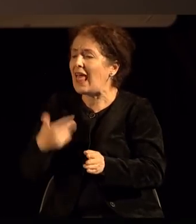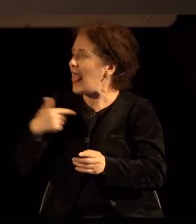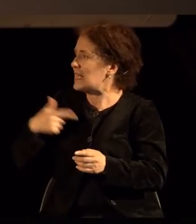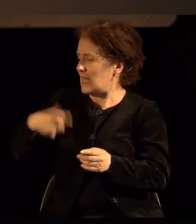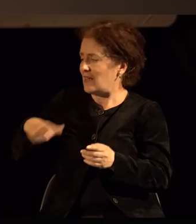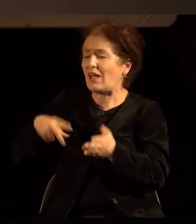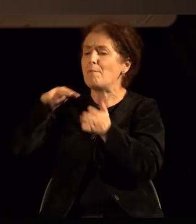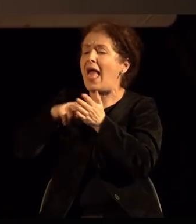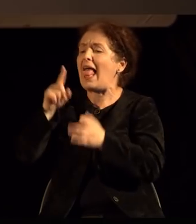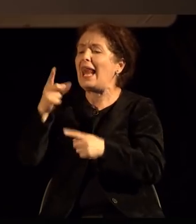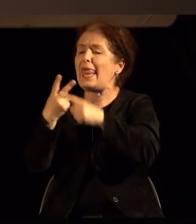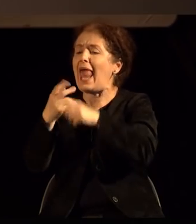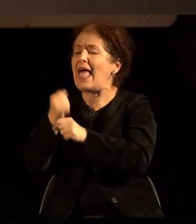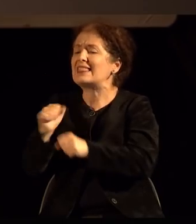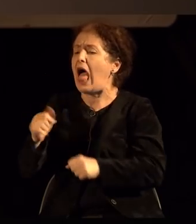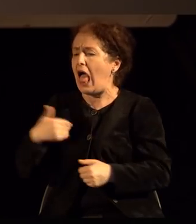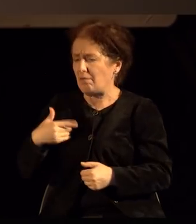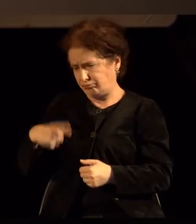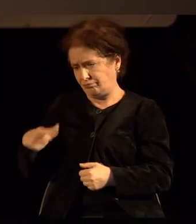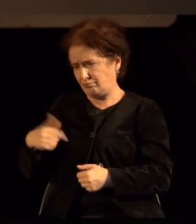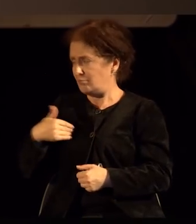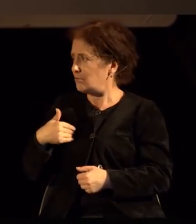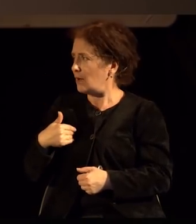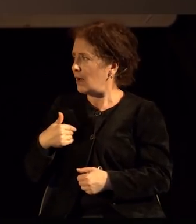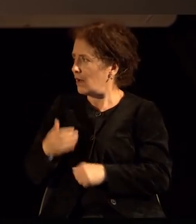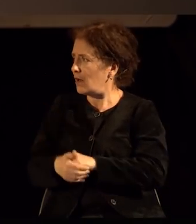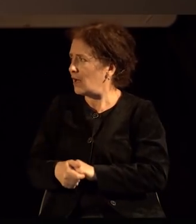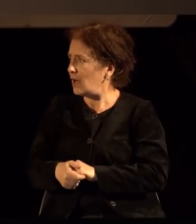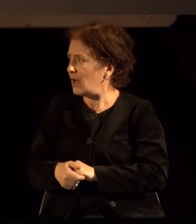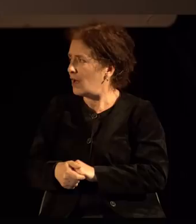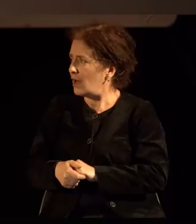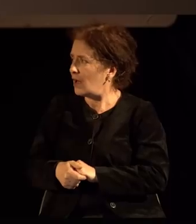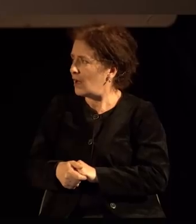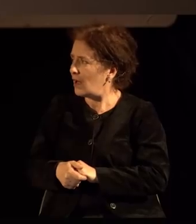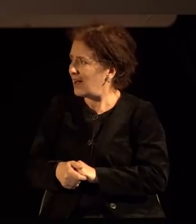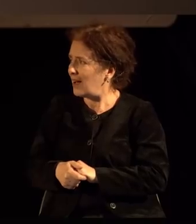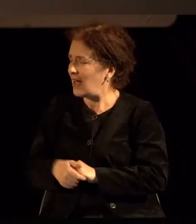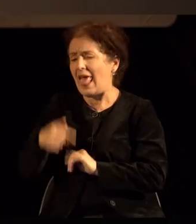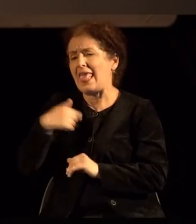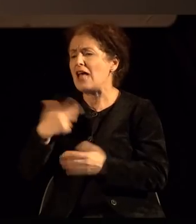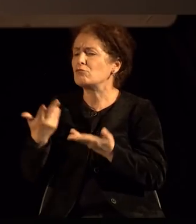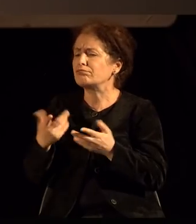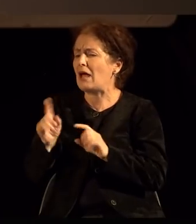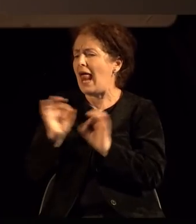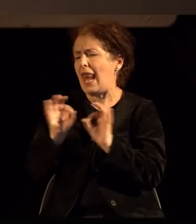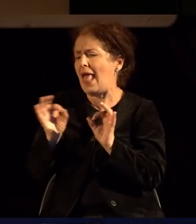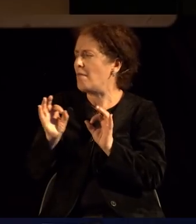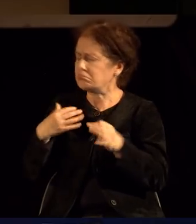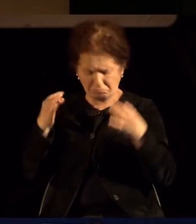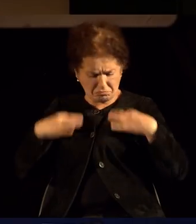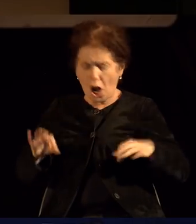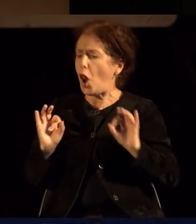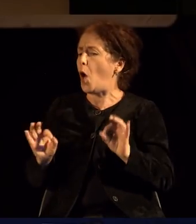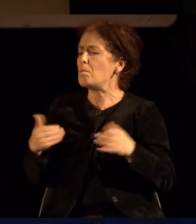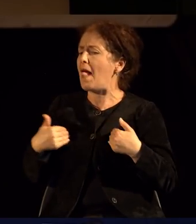социјалиста? Мислам, јасно е дека јас мојот Дрек е о да ни е реалистичните, нели, кај што ништо не е пренагласено,